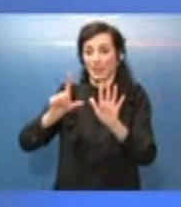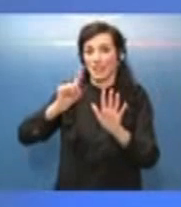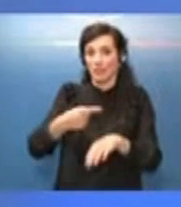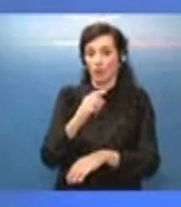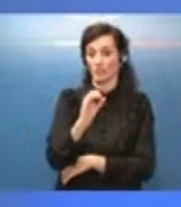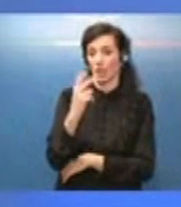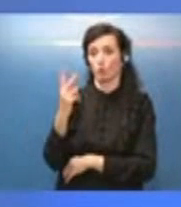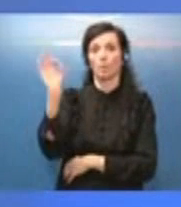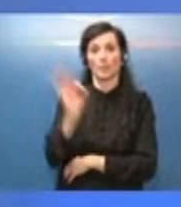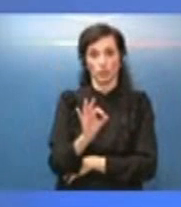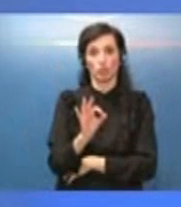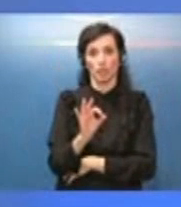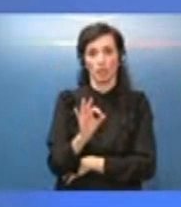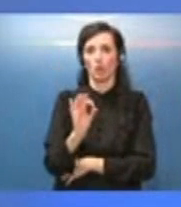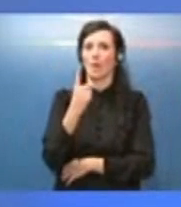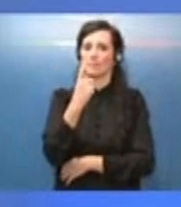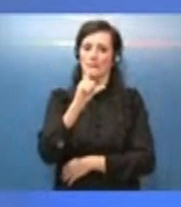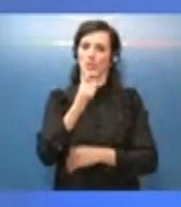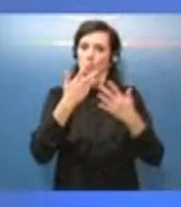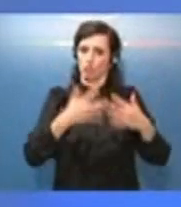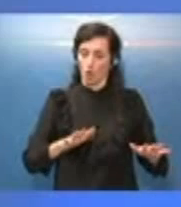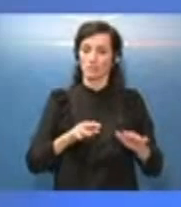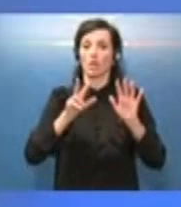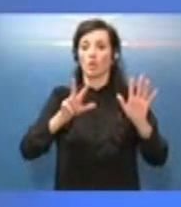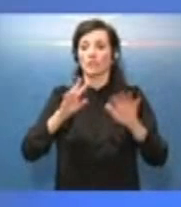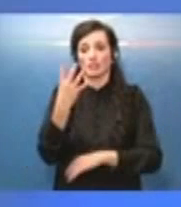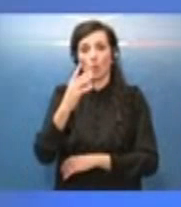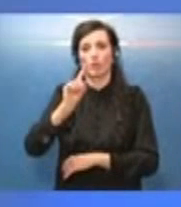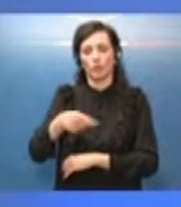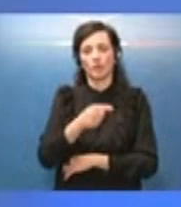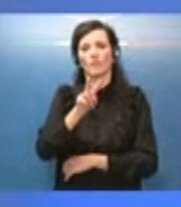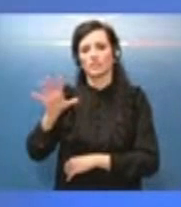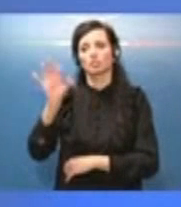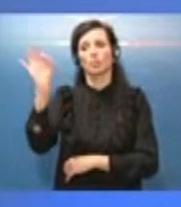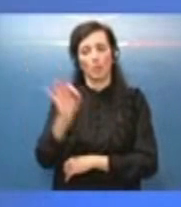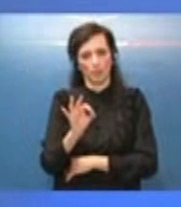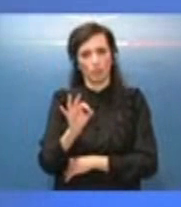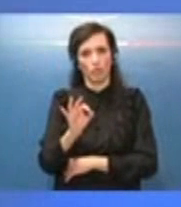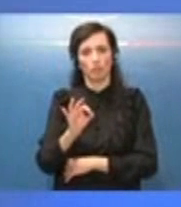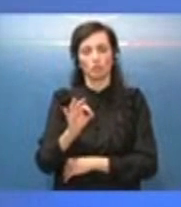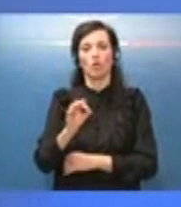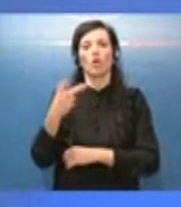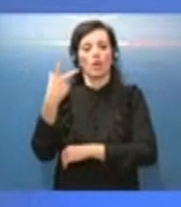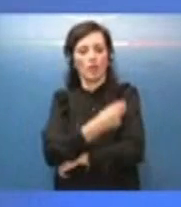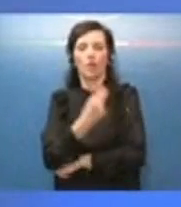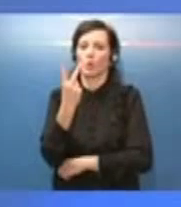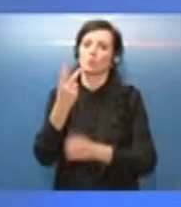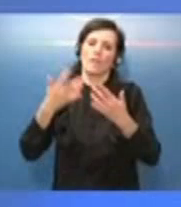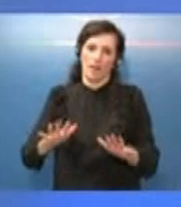% di prime dosi e siamo all'84,25% di ciclo completo.